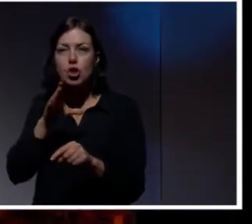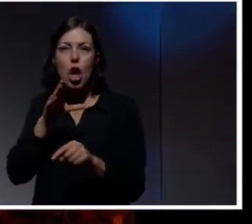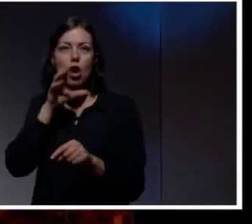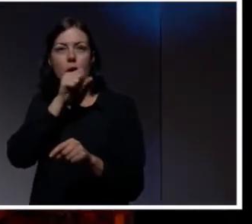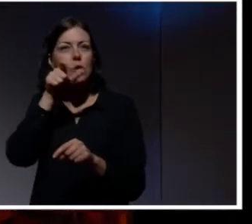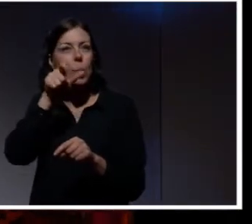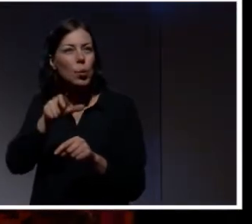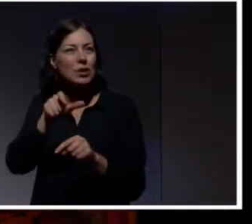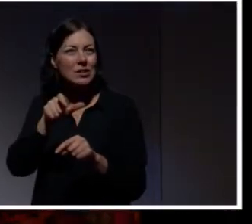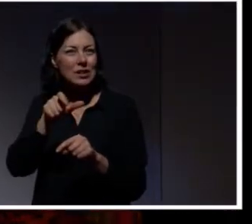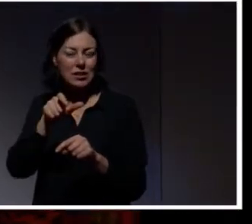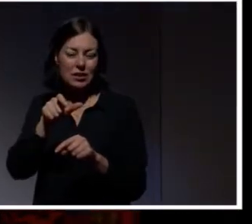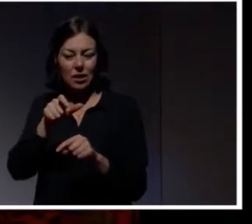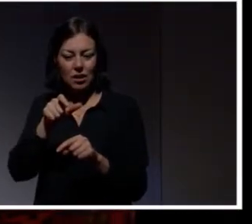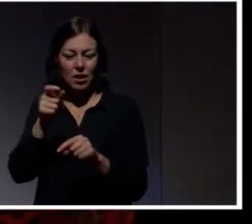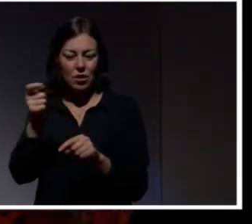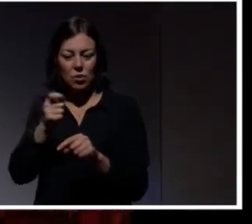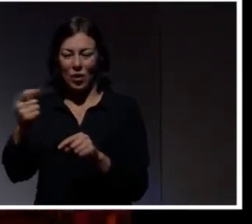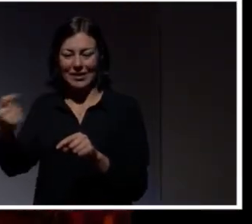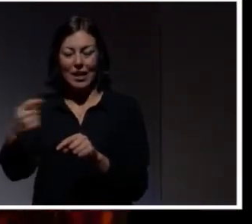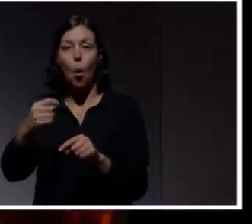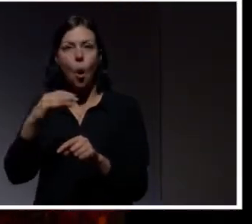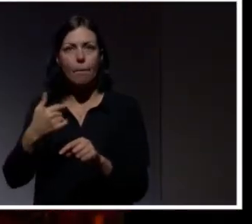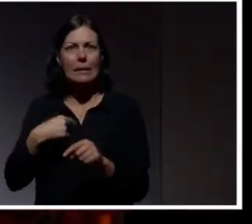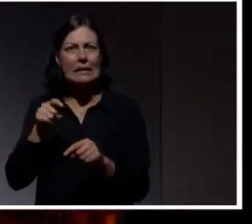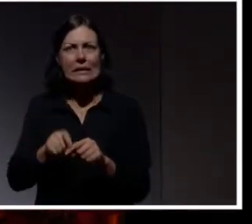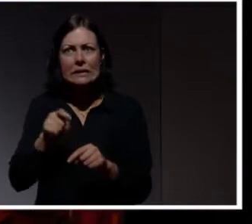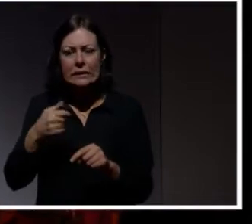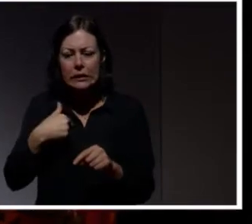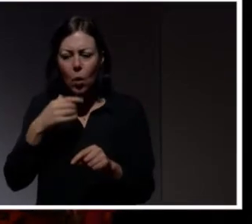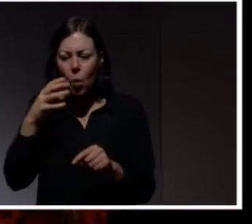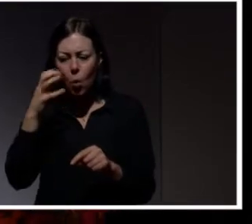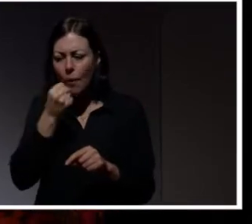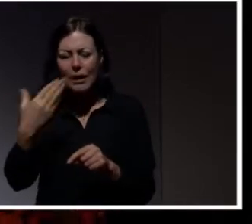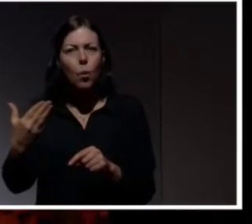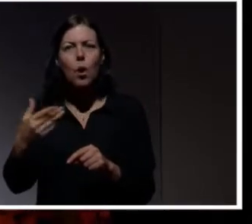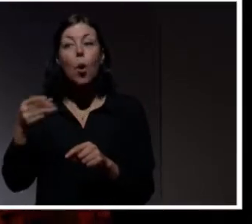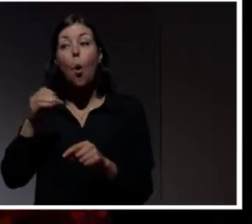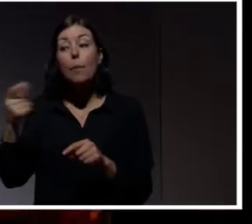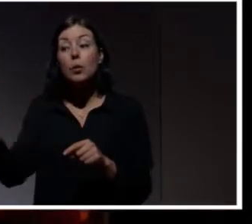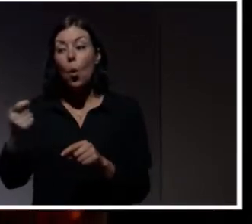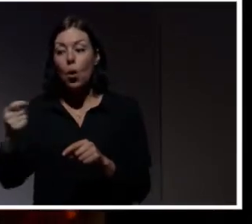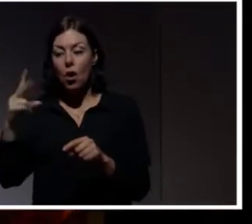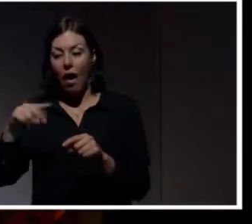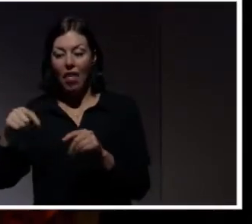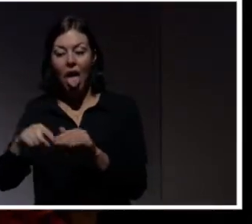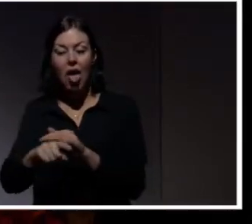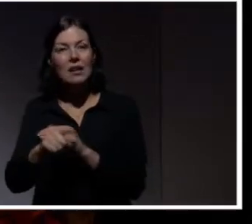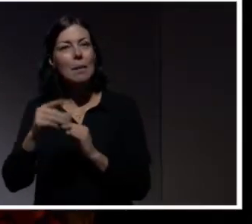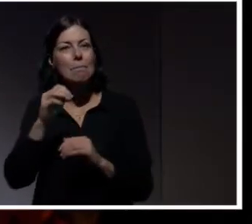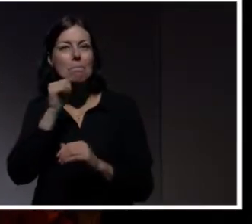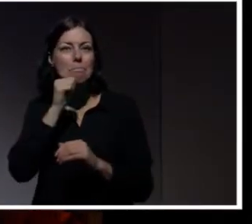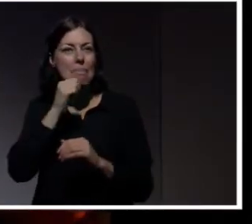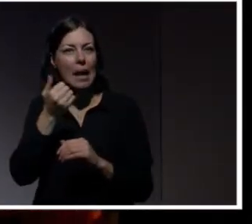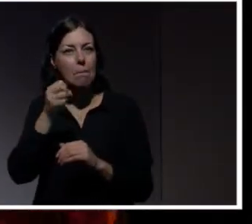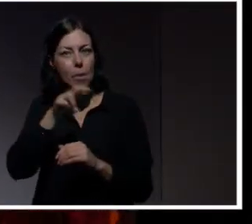kommer. Om någon har klickat, glömt lösenord. Om någon har kapat din mailbox. Då börjar de med att klicka runt och begära